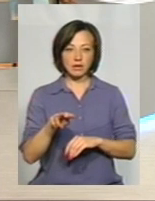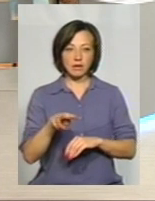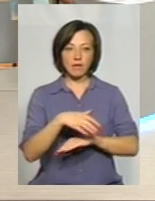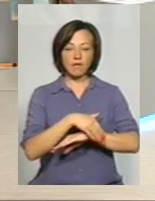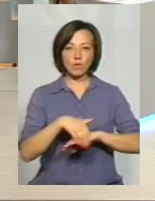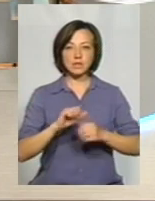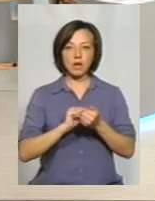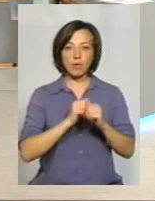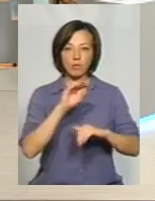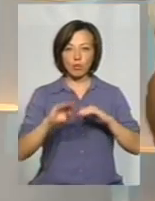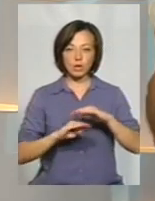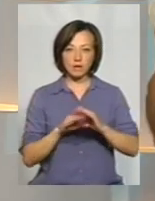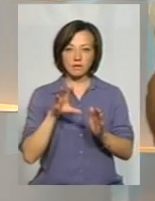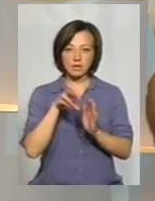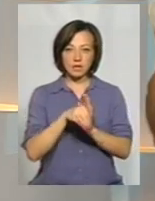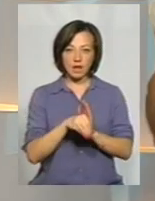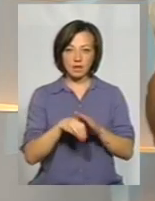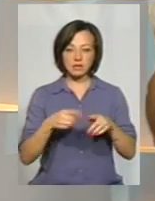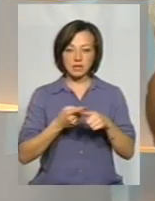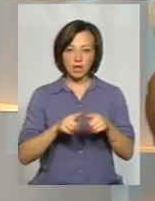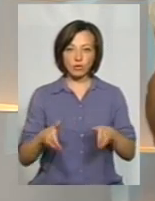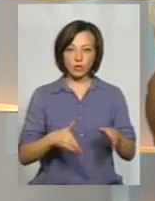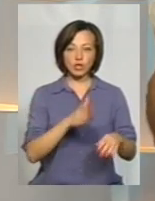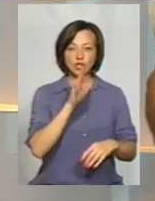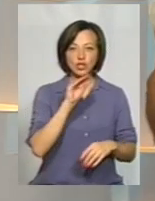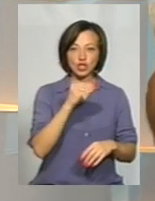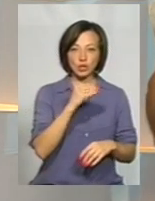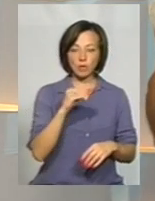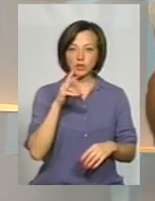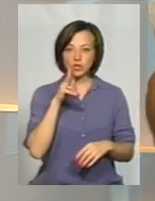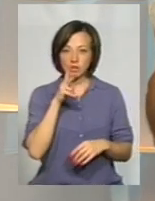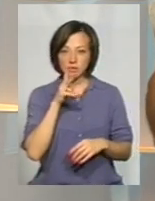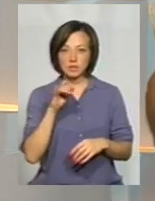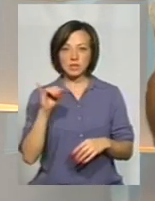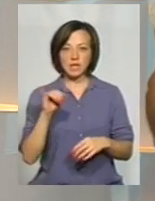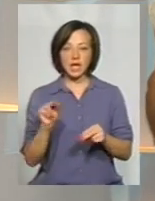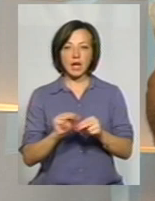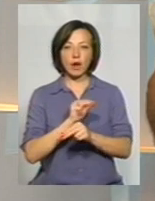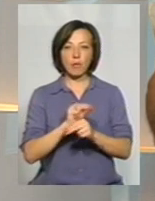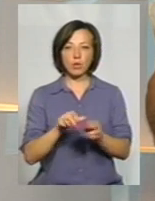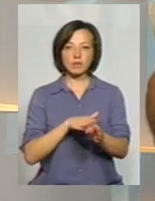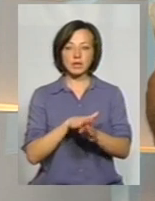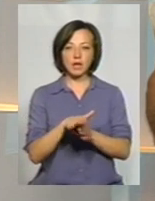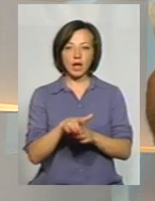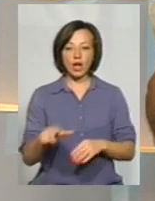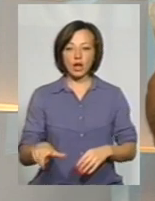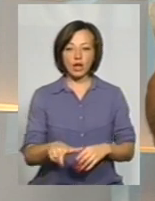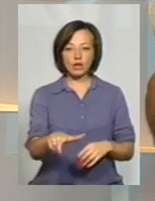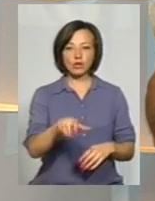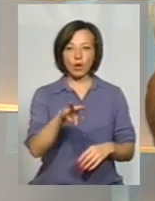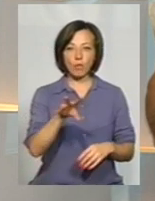Хмельниць-Подійському, які є в складі автобільної дороги Житомир-Черниці. Ремонт, капітальний ремонт річки Мукша,